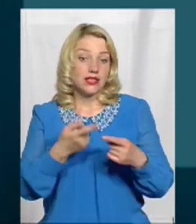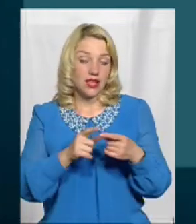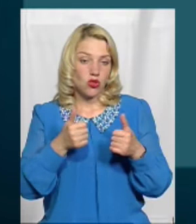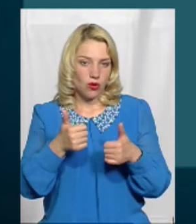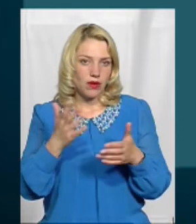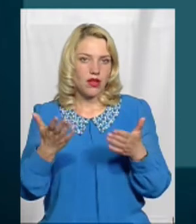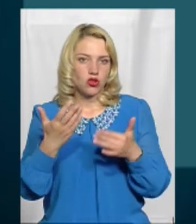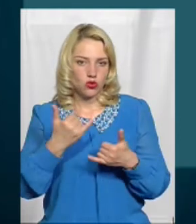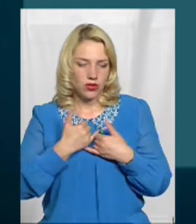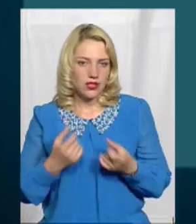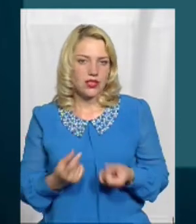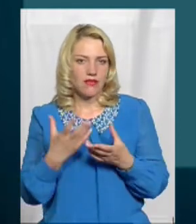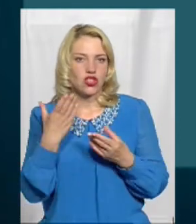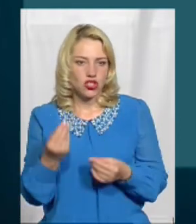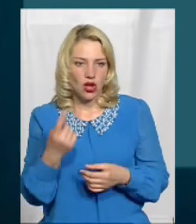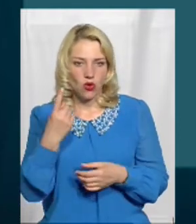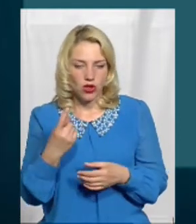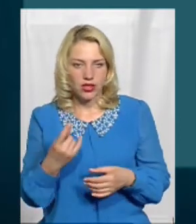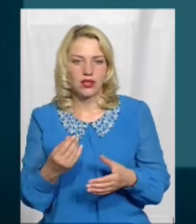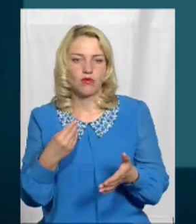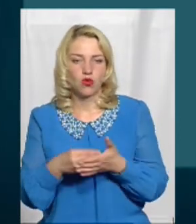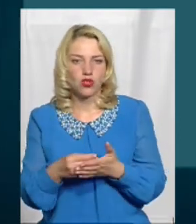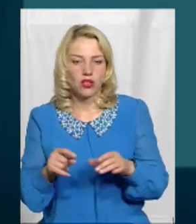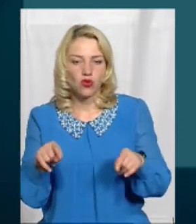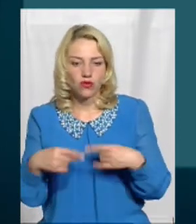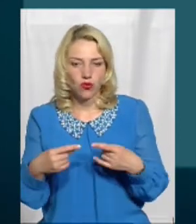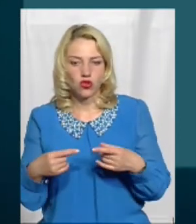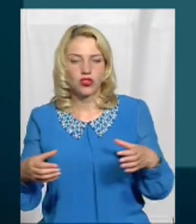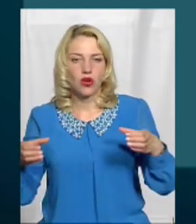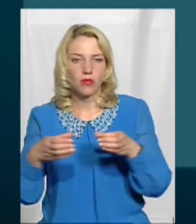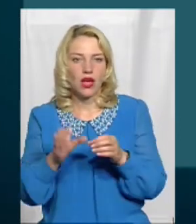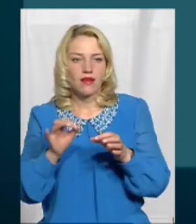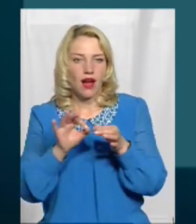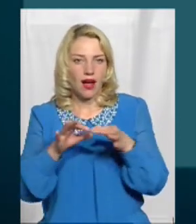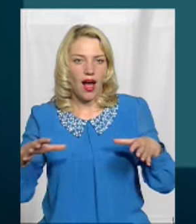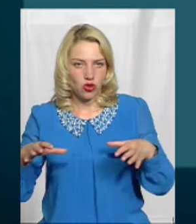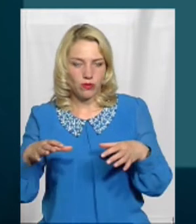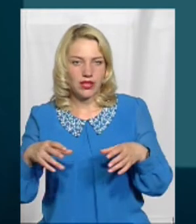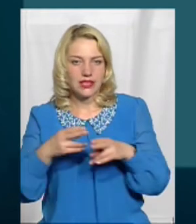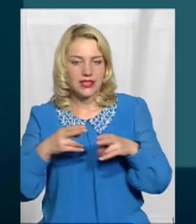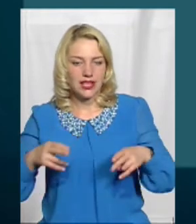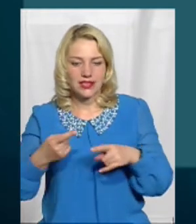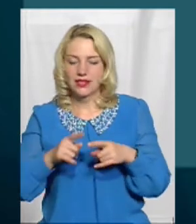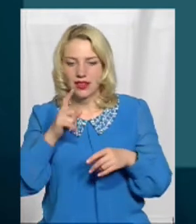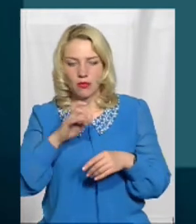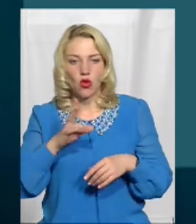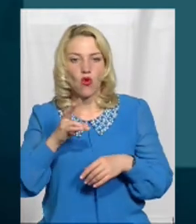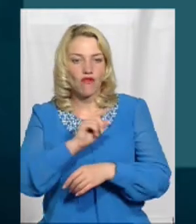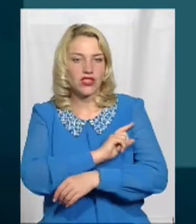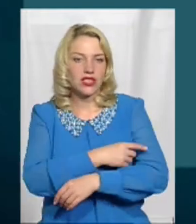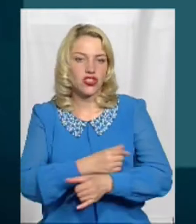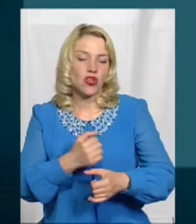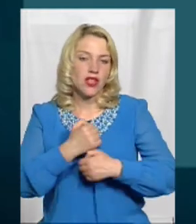один великий бюджетноутворюючий об'єкт, яка там на станції Це теж непогано Але я думаю, що фізично, на жаль, на